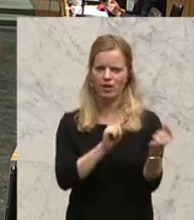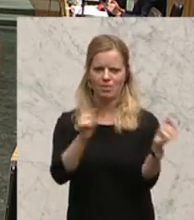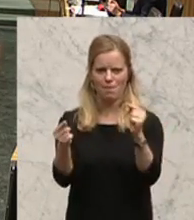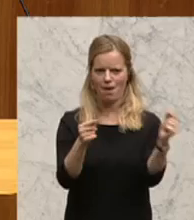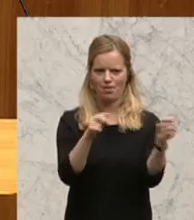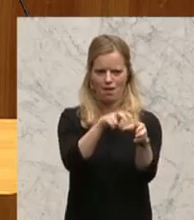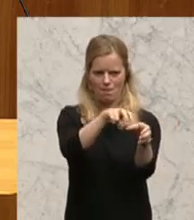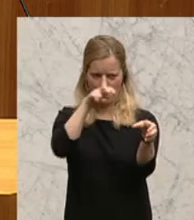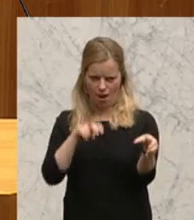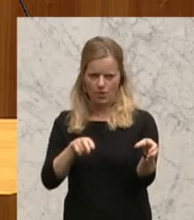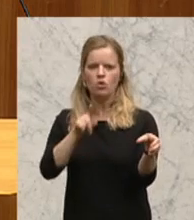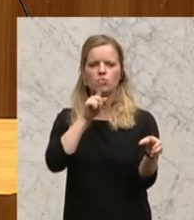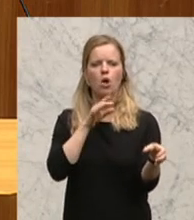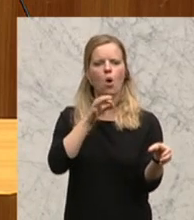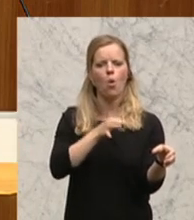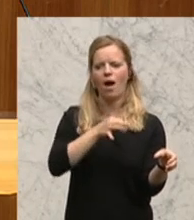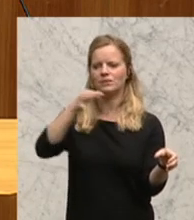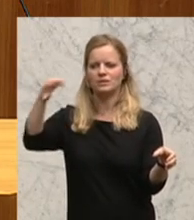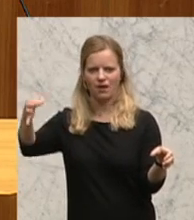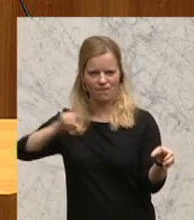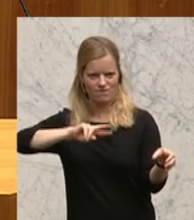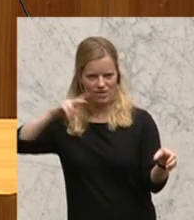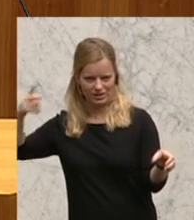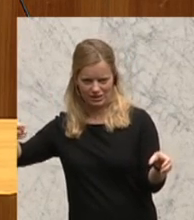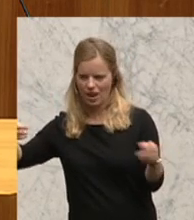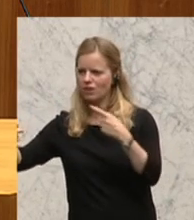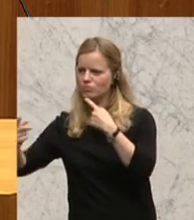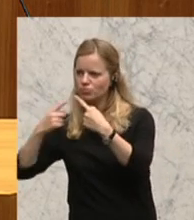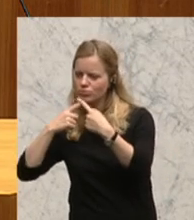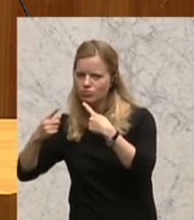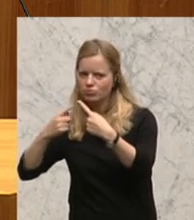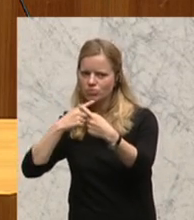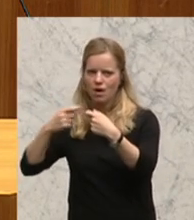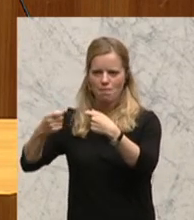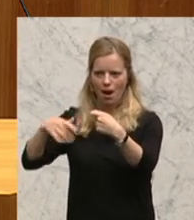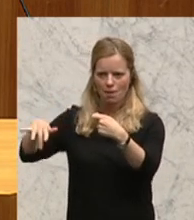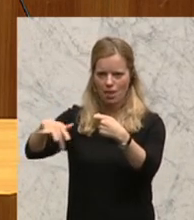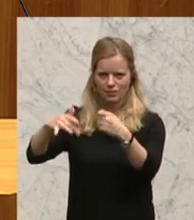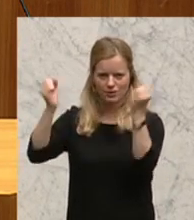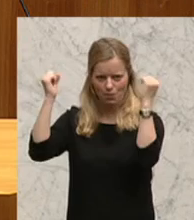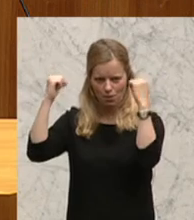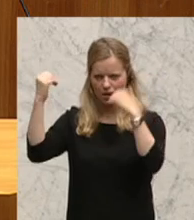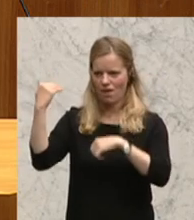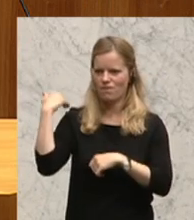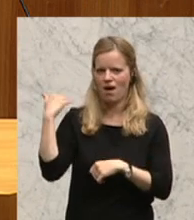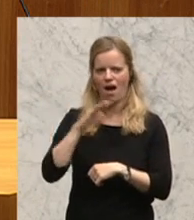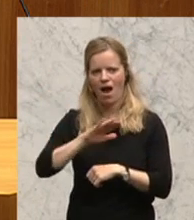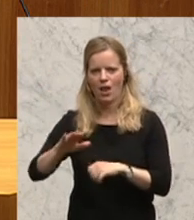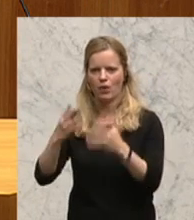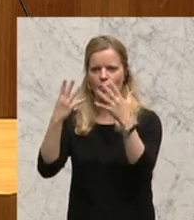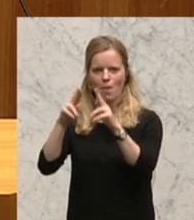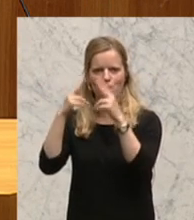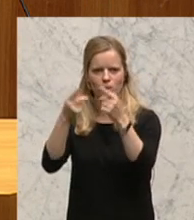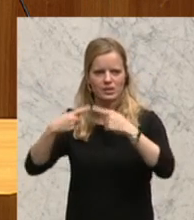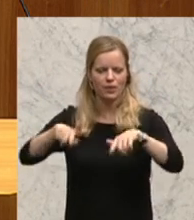wir bringen einiges an Anregung mit von den Marktplätzen dieser Republik. Wir waren in allen neuen Bundesländern unterwegs und haben mit den